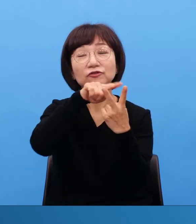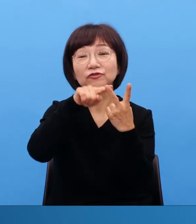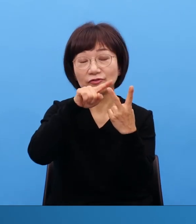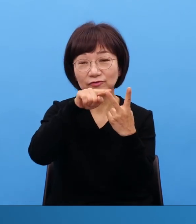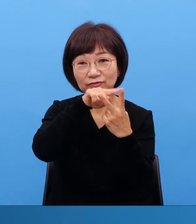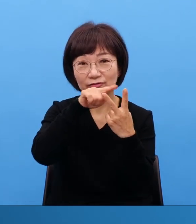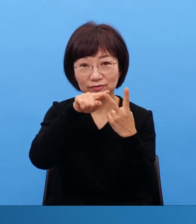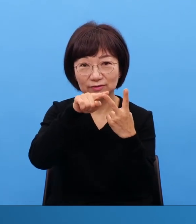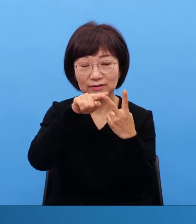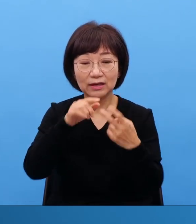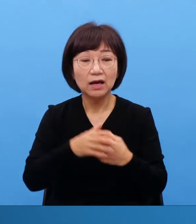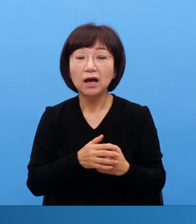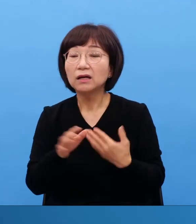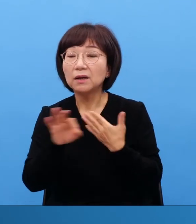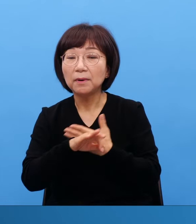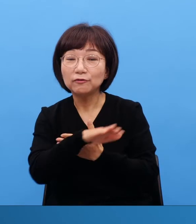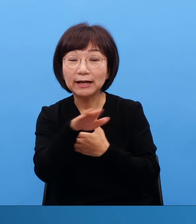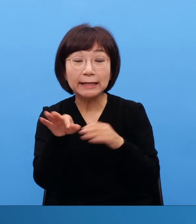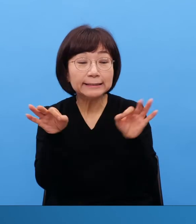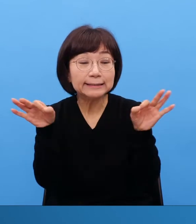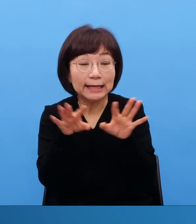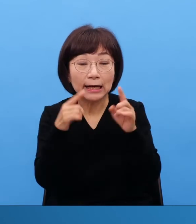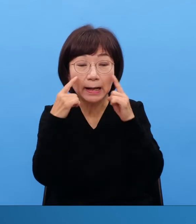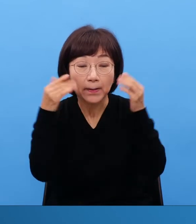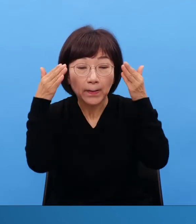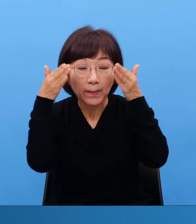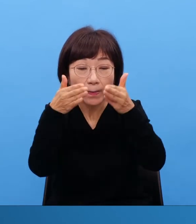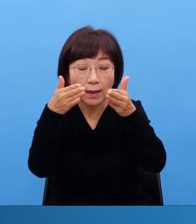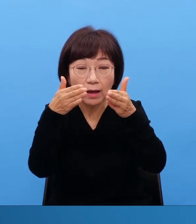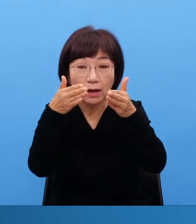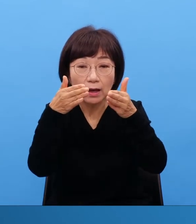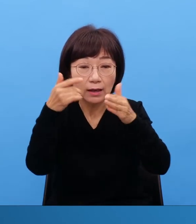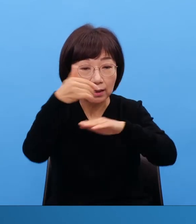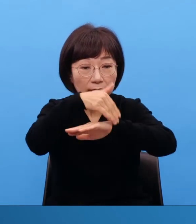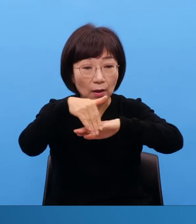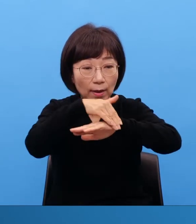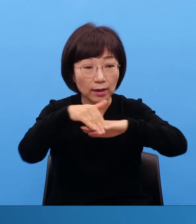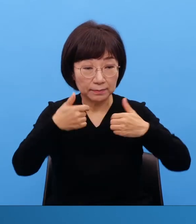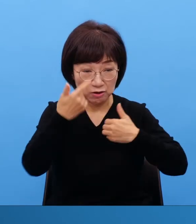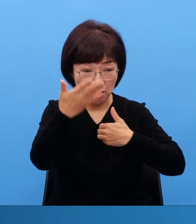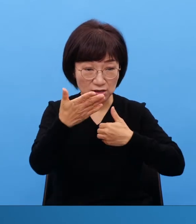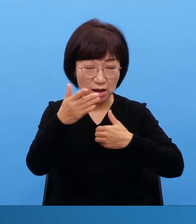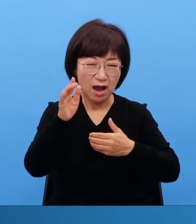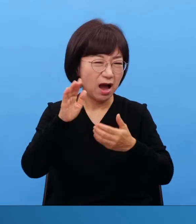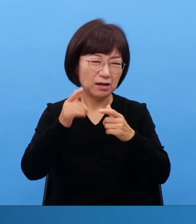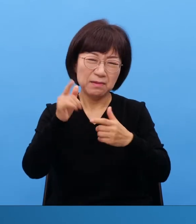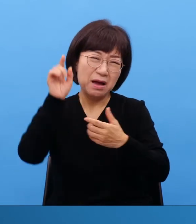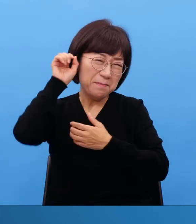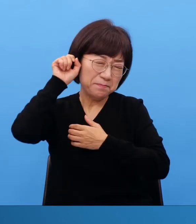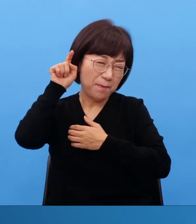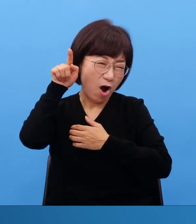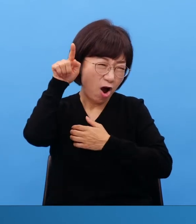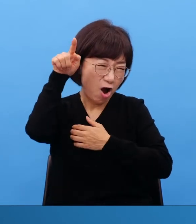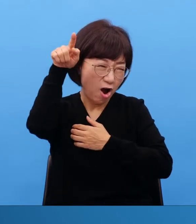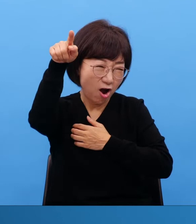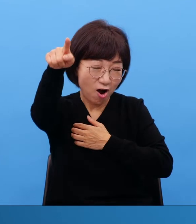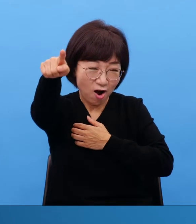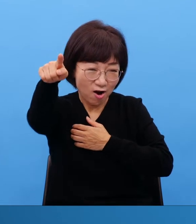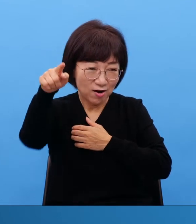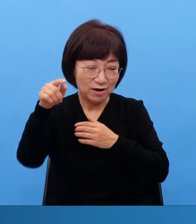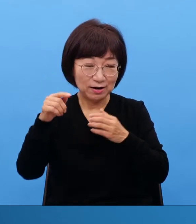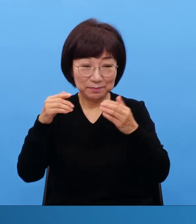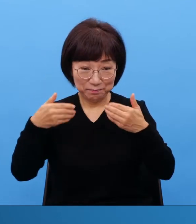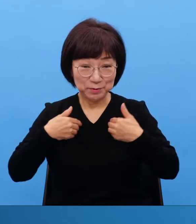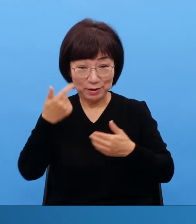단기전을 써야 됩니까? 장기전을 써야 됩니까? 둘 다 아니잖아요 어떻게 해야 됩니까? 근본적인